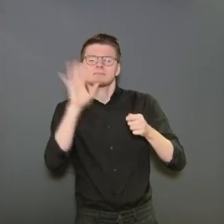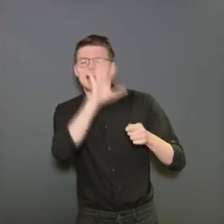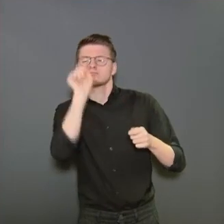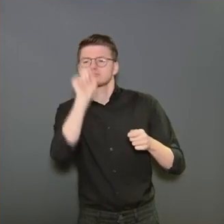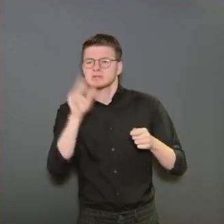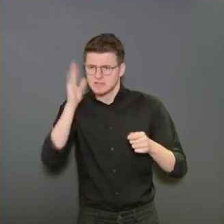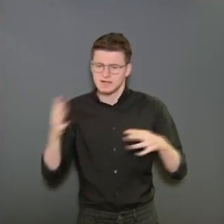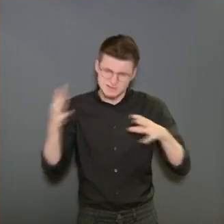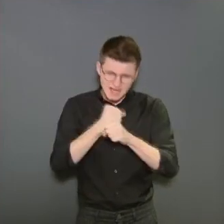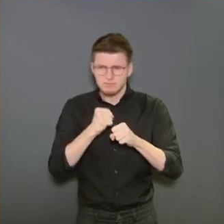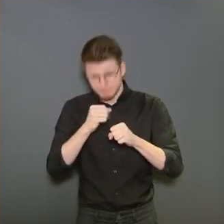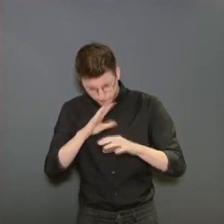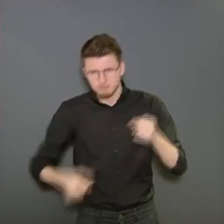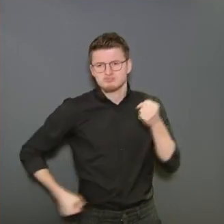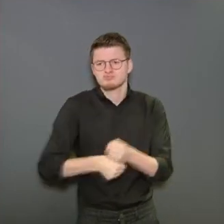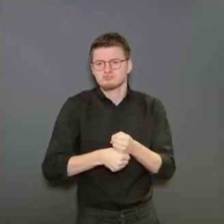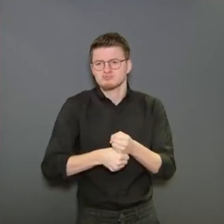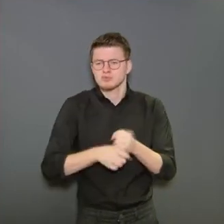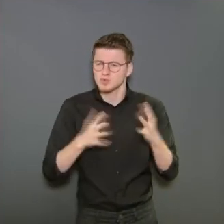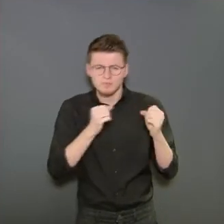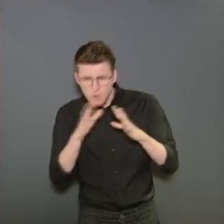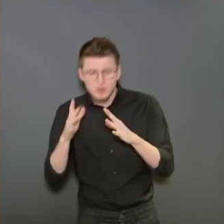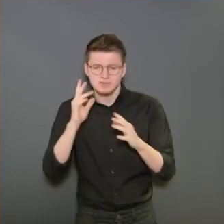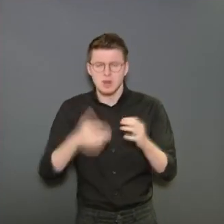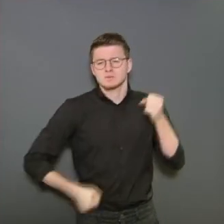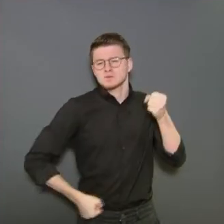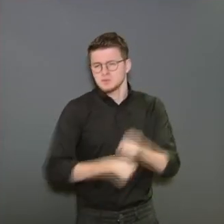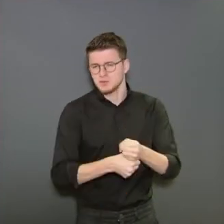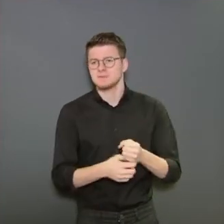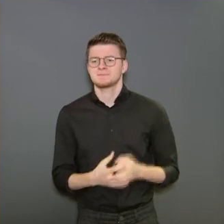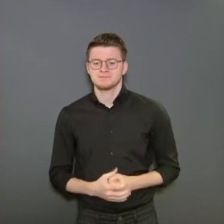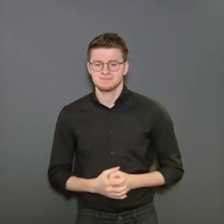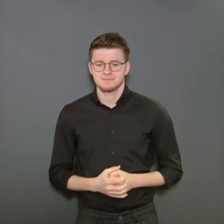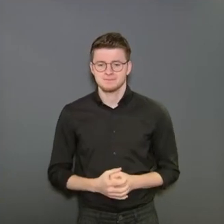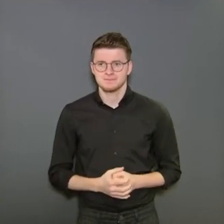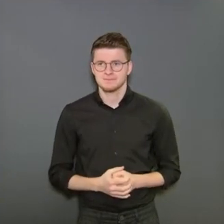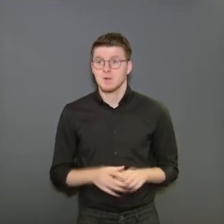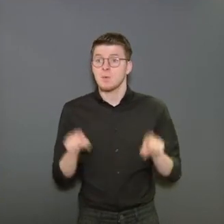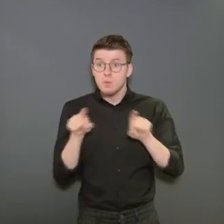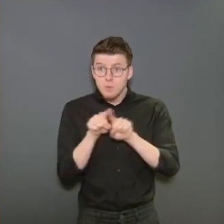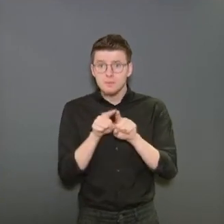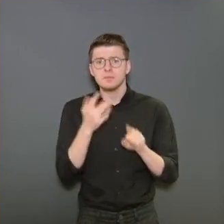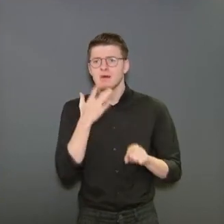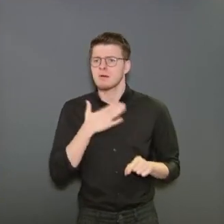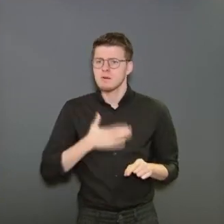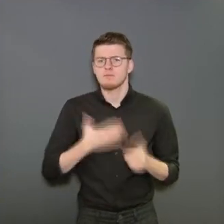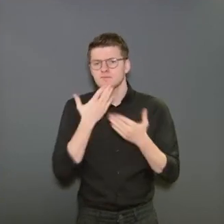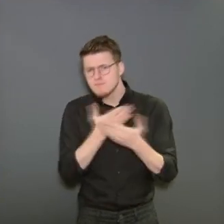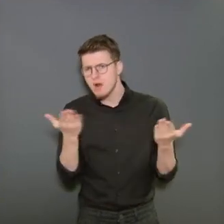par les différents niveaux de pouvoir dans ce pays. Je voudrais également